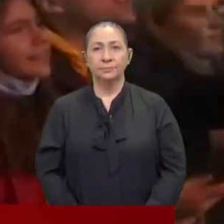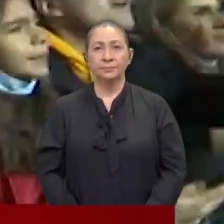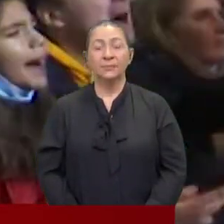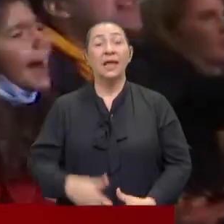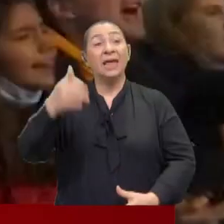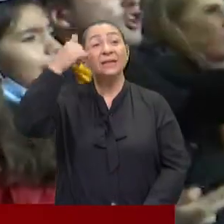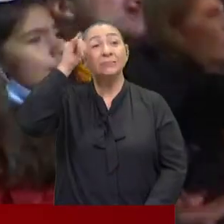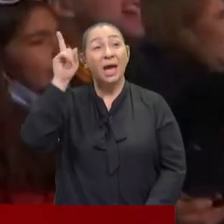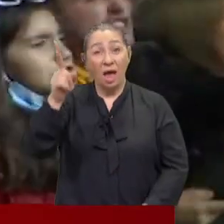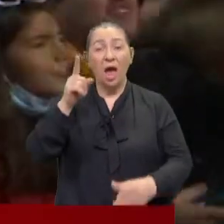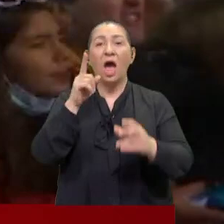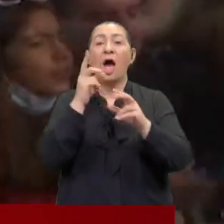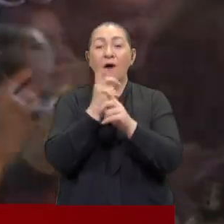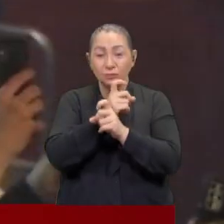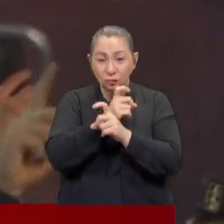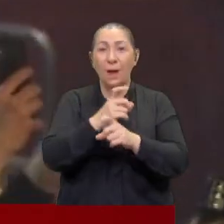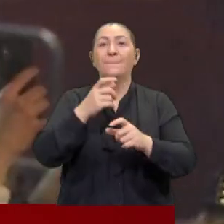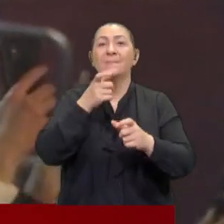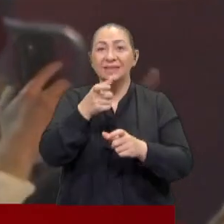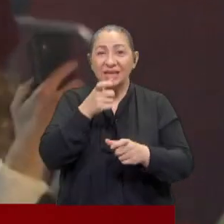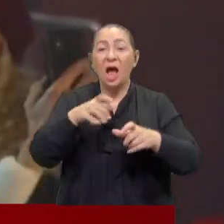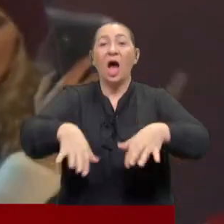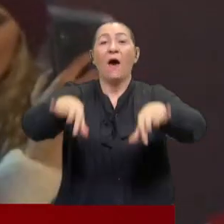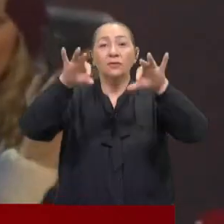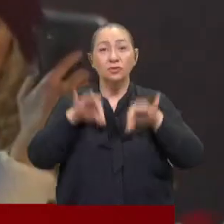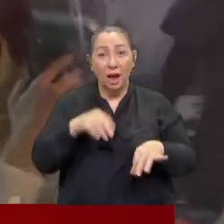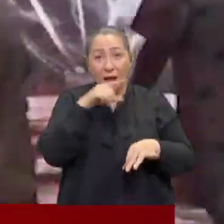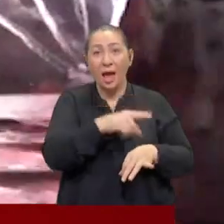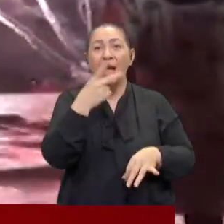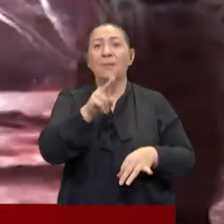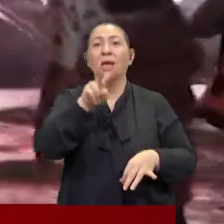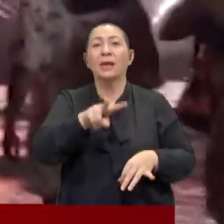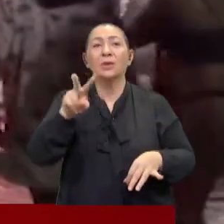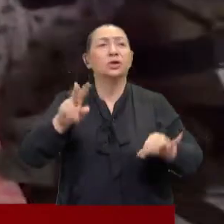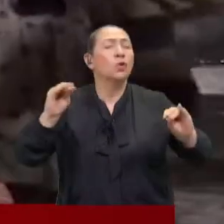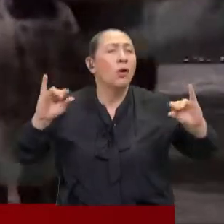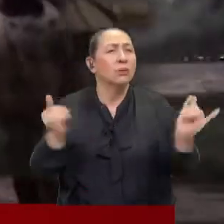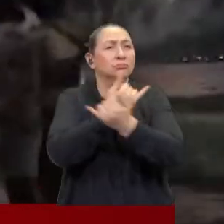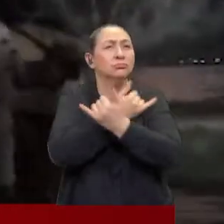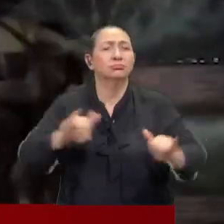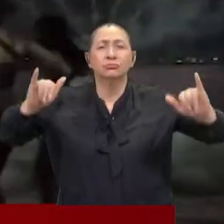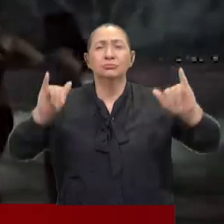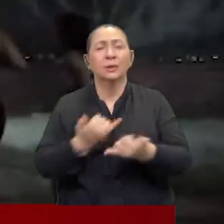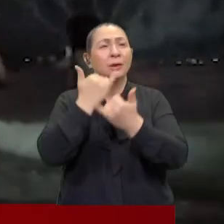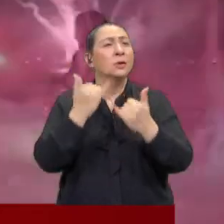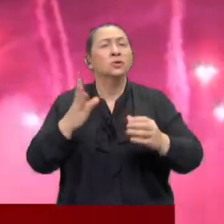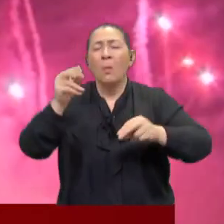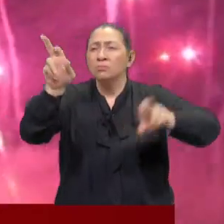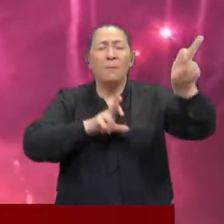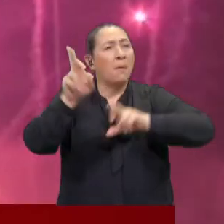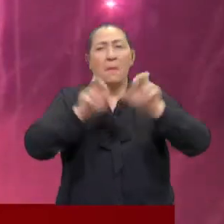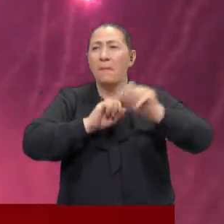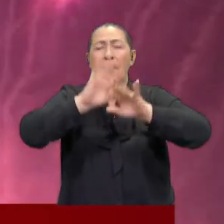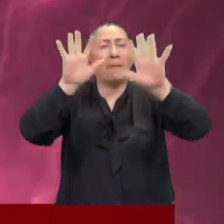İspanya, Avusturya, Brezilya, Avustralya gibi ülkeler ise 2022 coşkuyla karşıladı. Görkemli havai